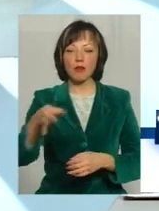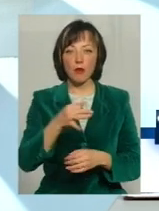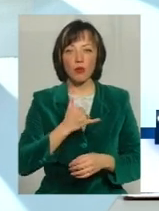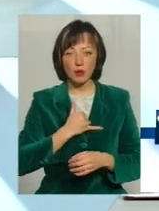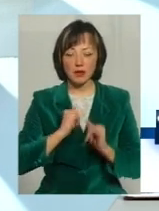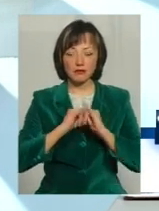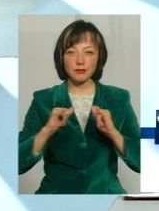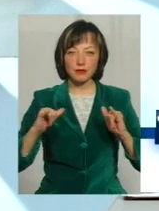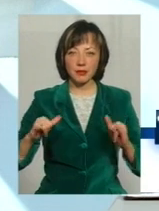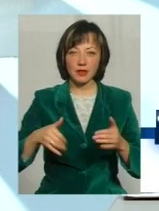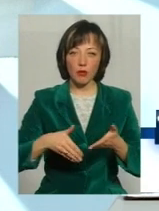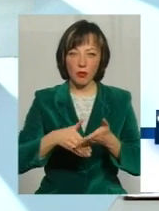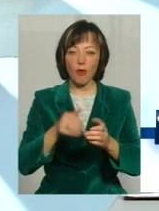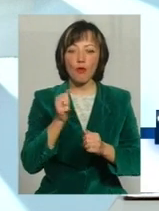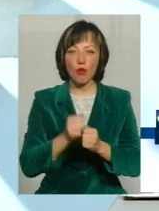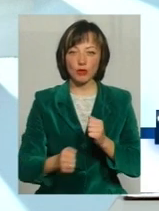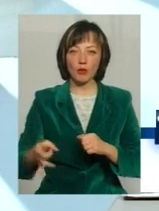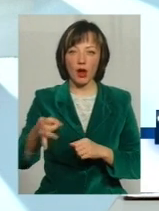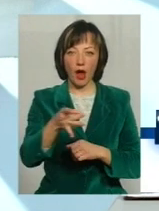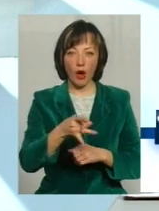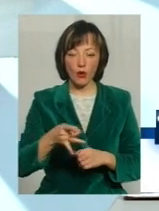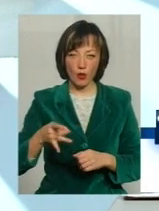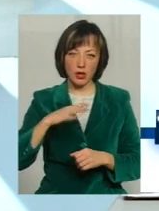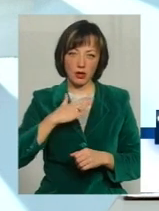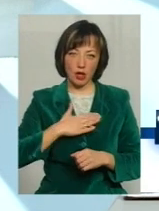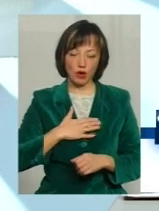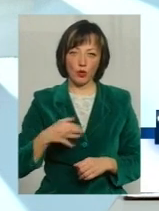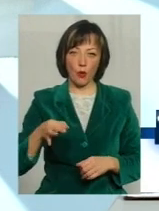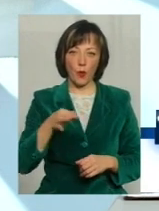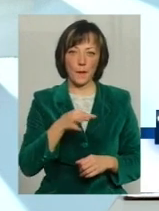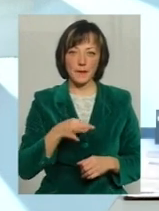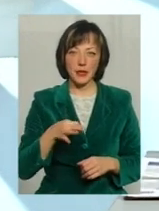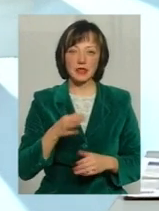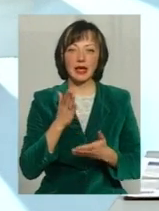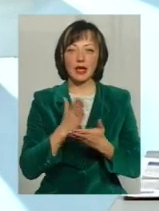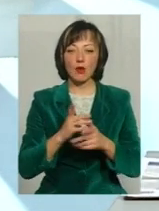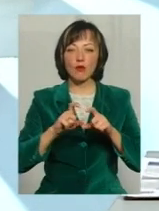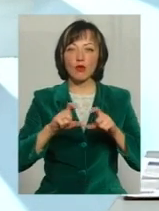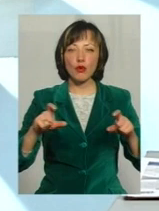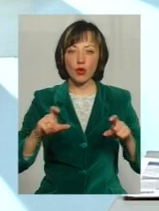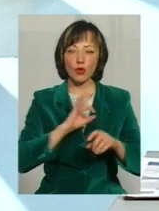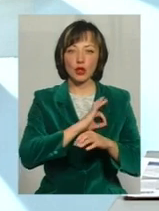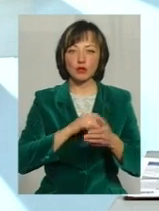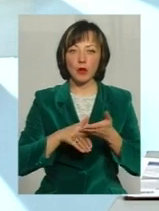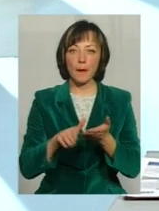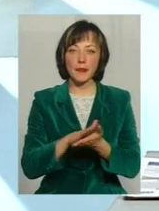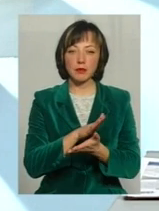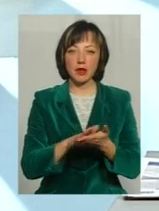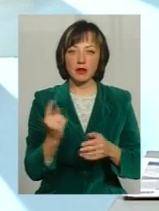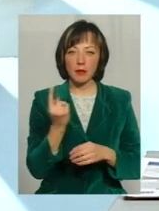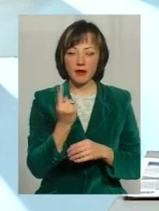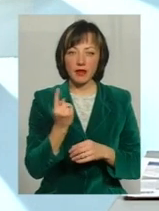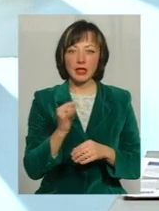нас такий центр правової допомоги є в кожному районі Хмельницької області Де є бюро про допомоги, надається безоплатна про допомога привинна